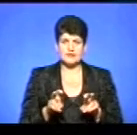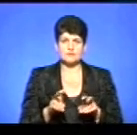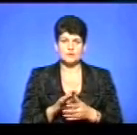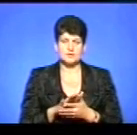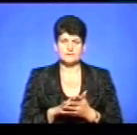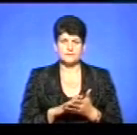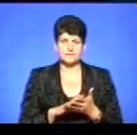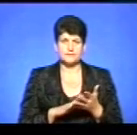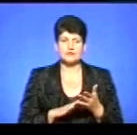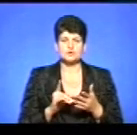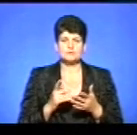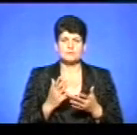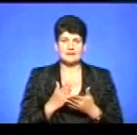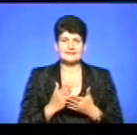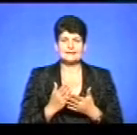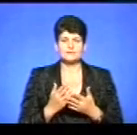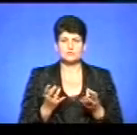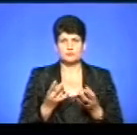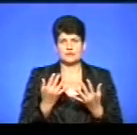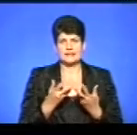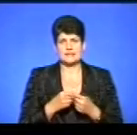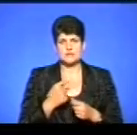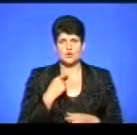авторів проєкту, щоб набрати достатню кількість голосів.